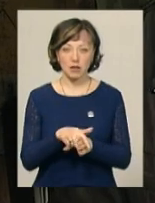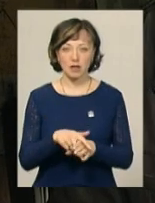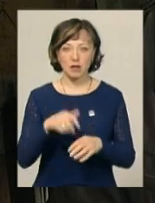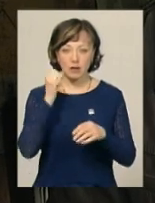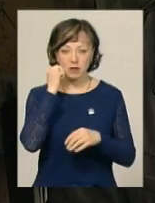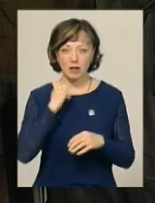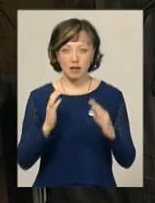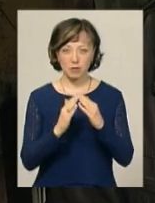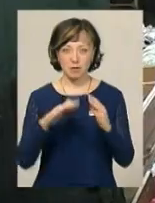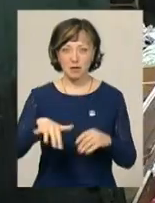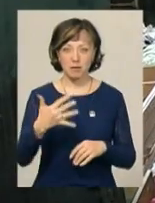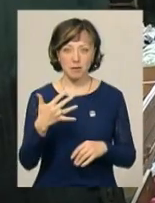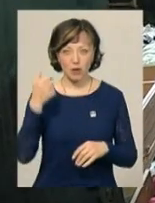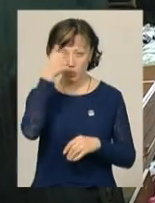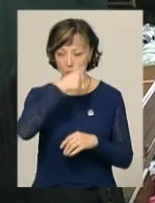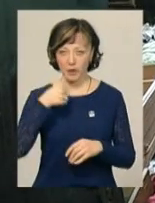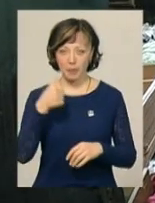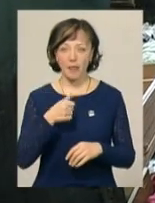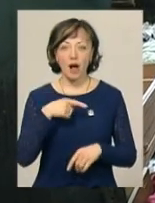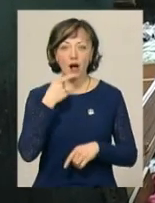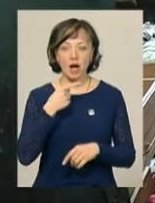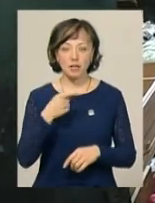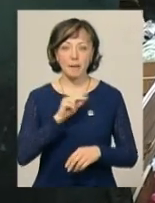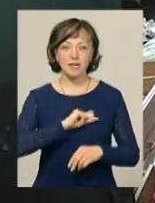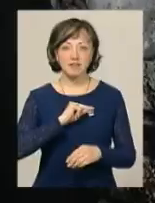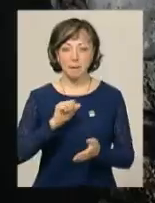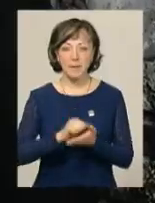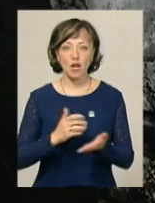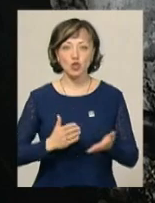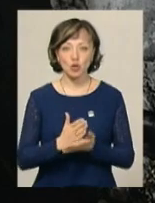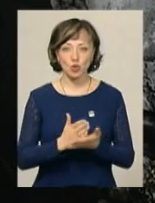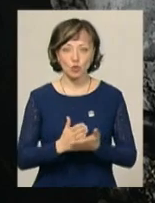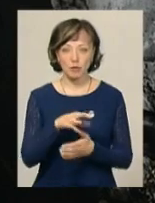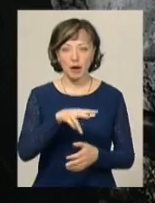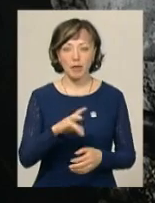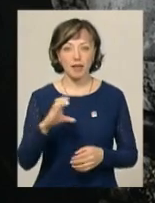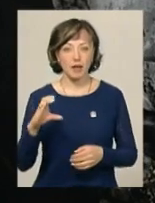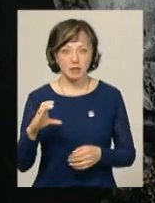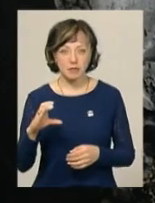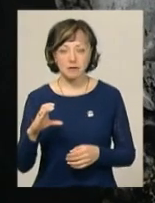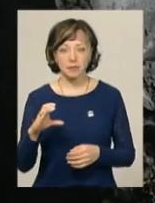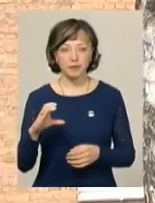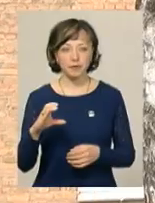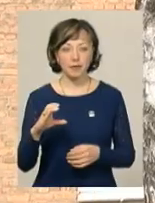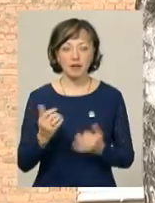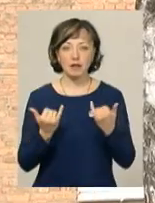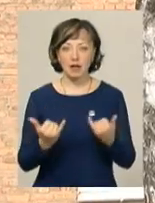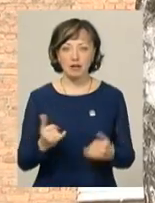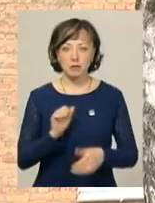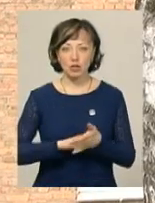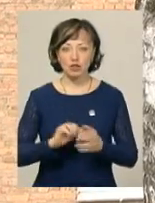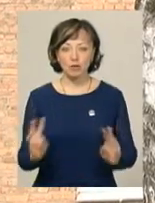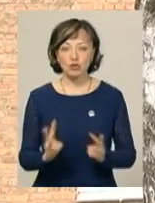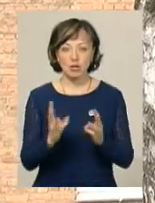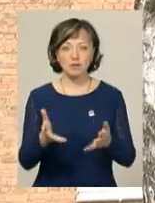зданні вже більше, ніж 55 років. За словами працівника пресслужби обласного управління Держслужби з надзвичайних ситуацій Олександра Гулька, наразі причини